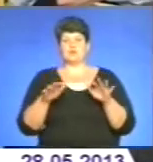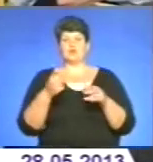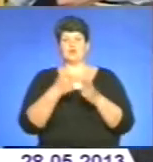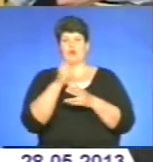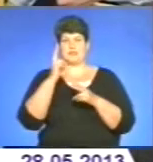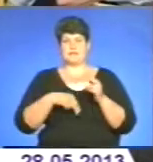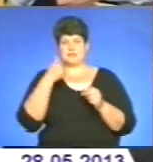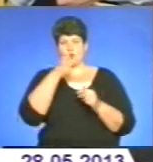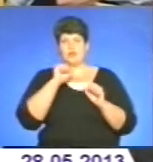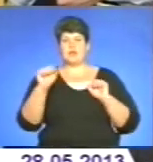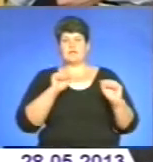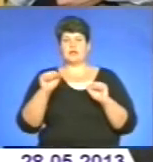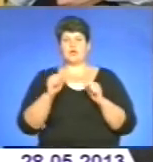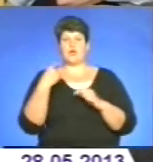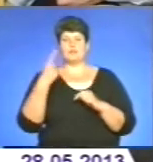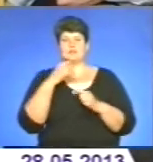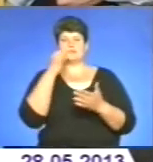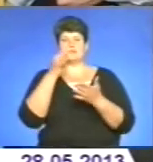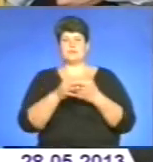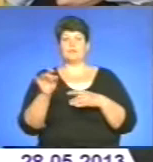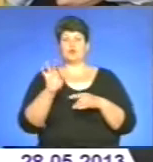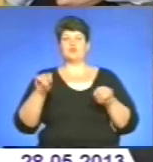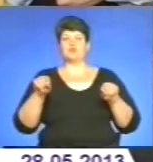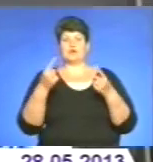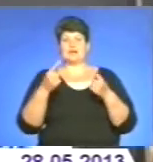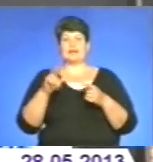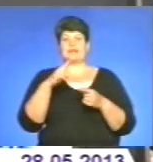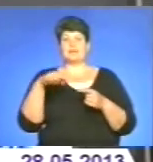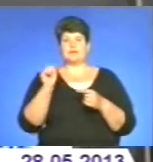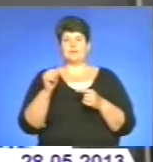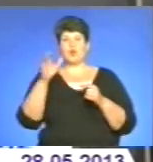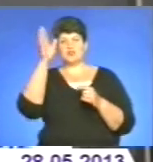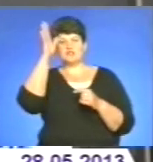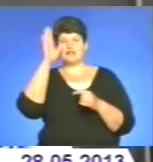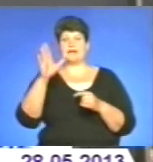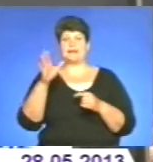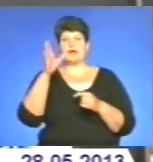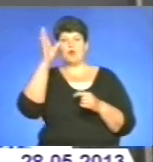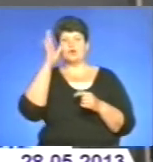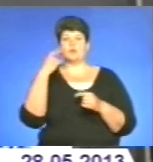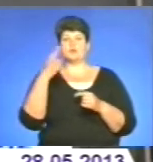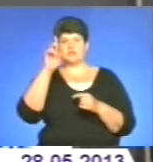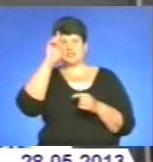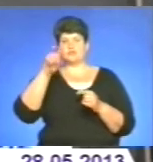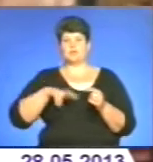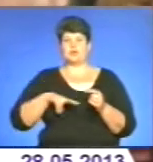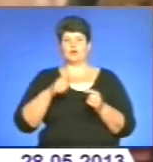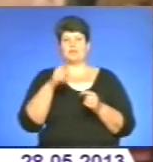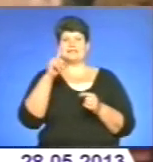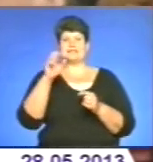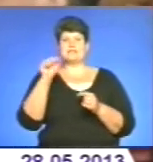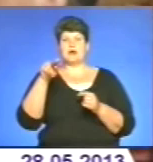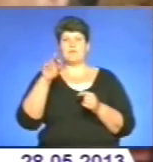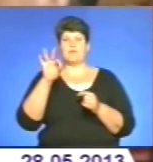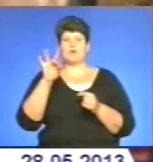Керівник області на колегії також повідомив про створення Департаменту освіти і науки обласної держадміністрації. Його очолив Іван Запорожан, який